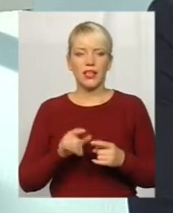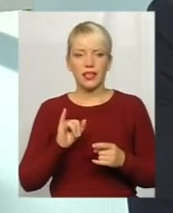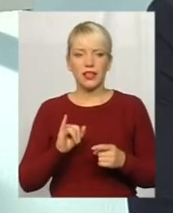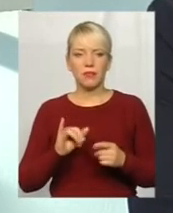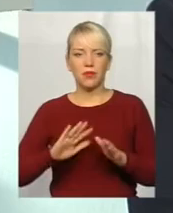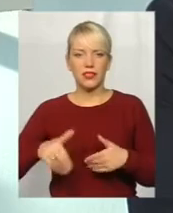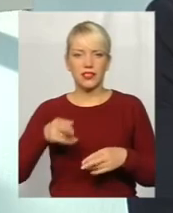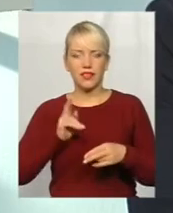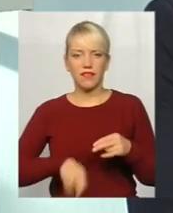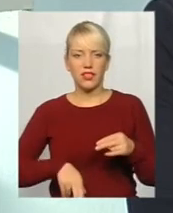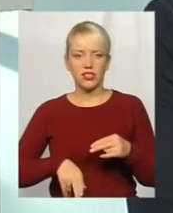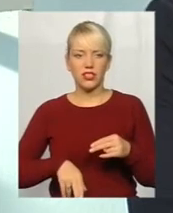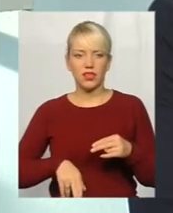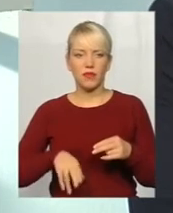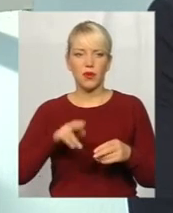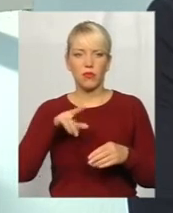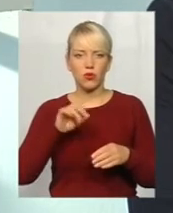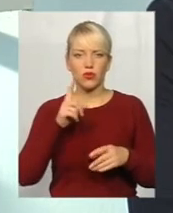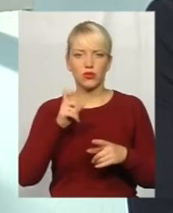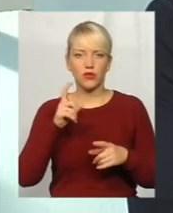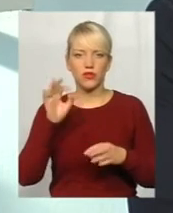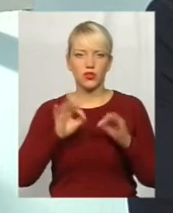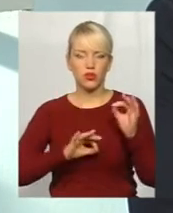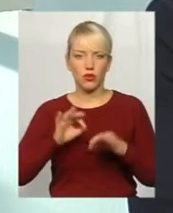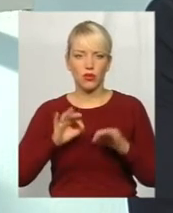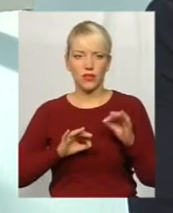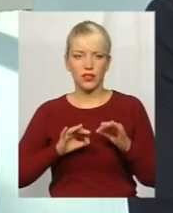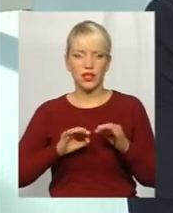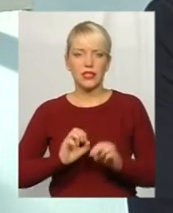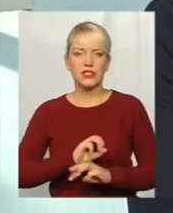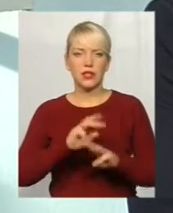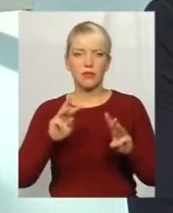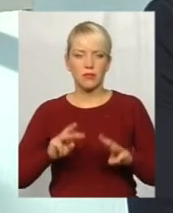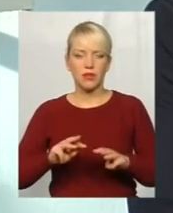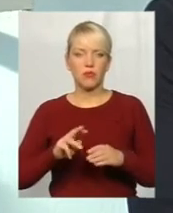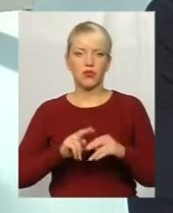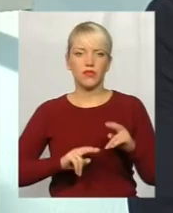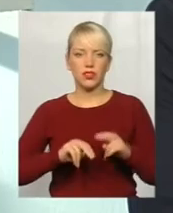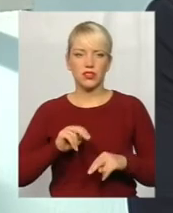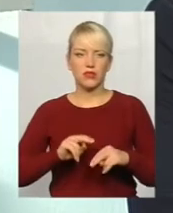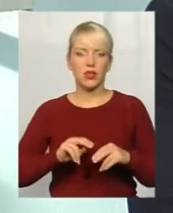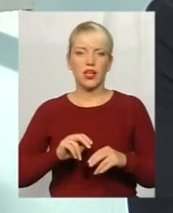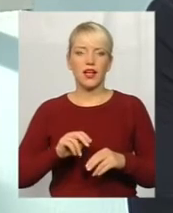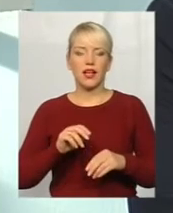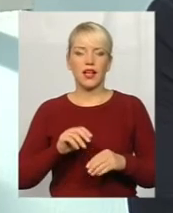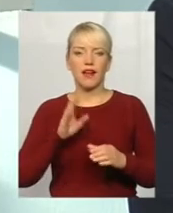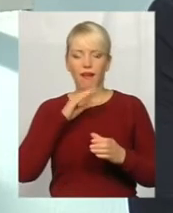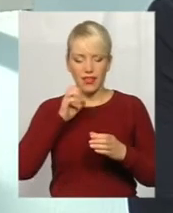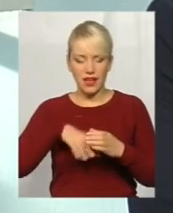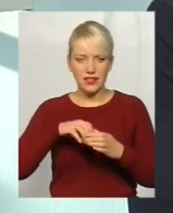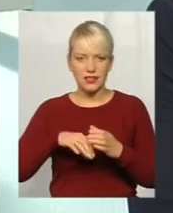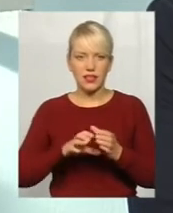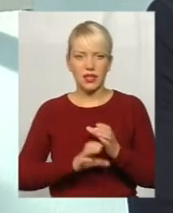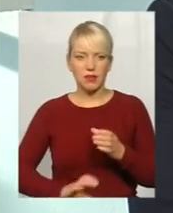після завершення вже робіт по 100% забезпеченню будівництву каналізаційних мереж, ми будемо